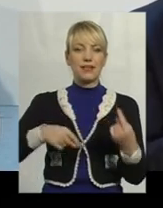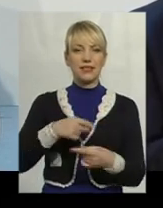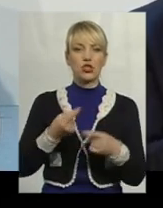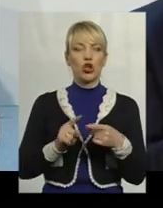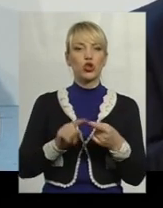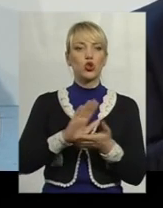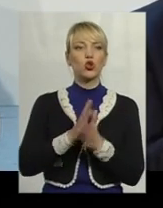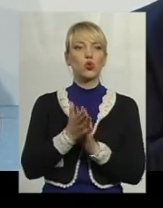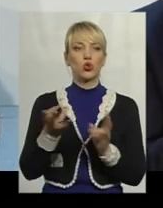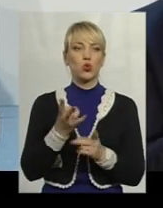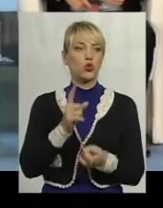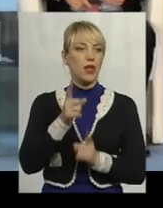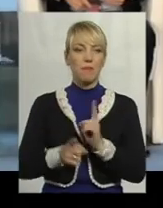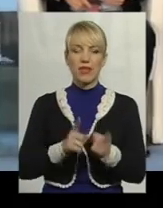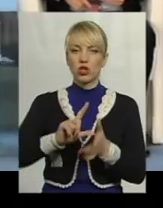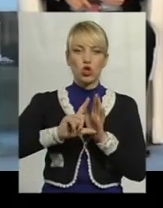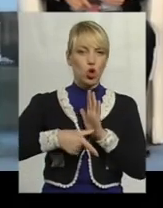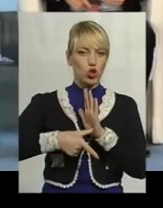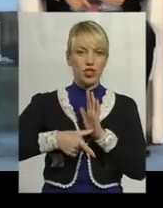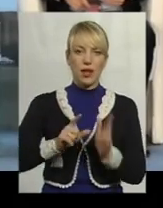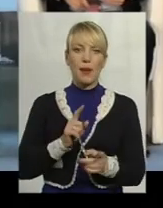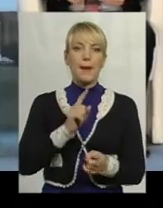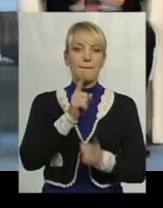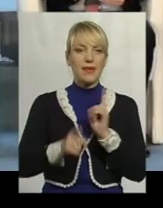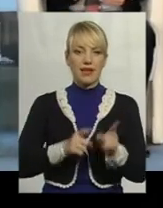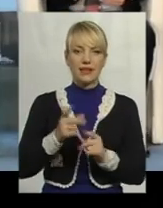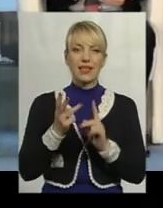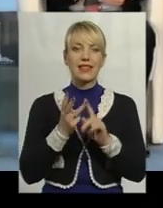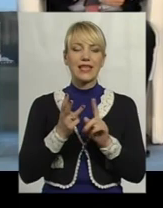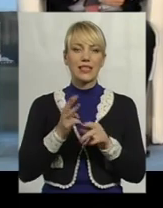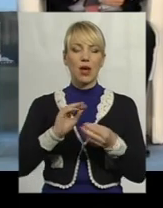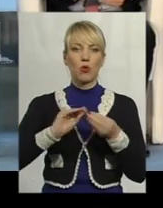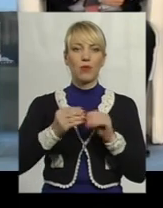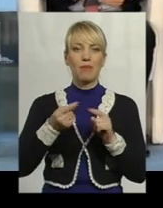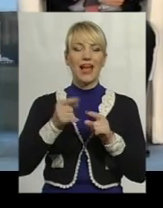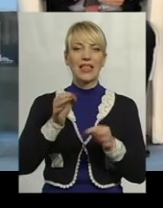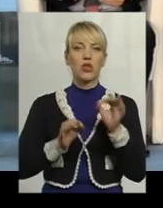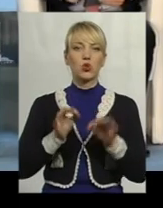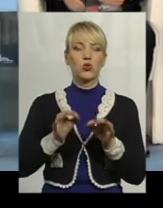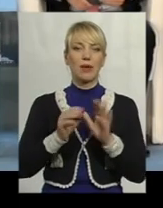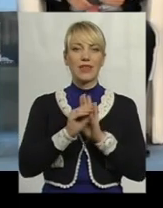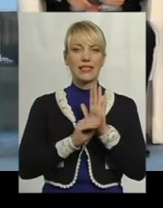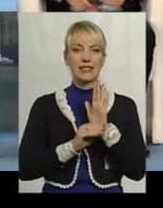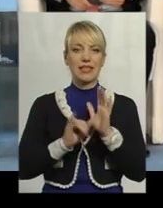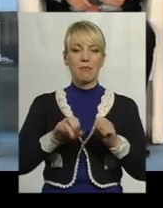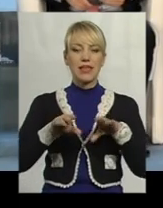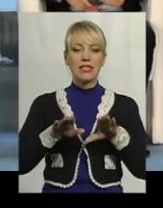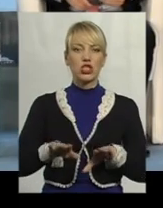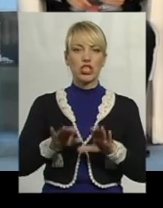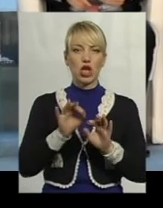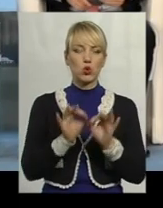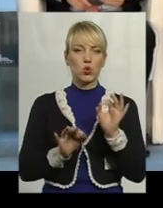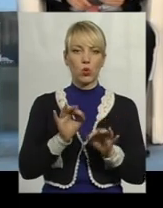треба мінювати, срочно мінювати. Третья проблема – це судебна система і рішення судів.